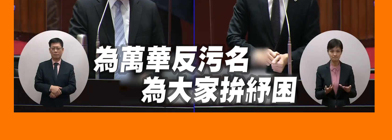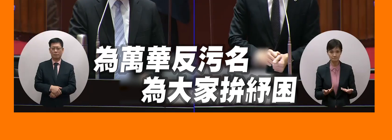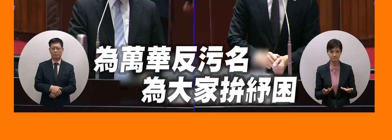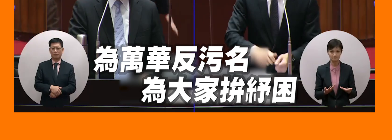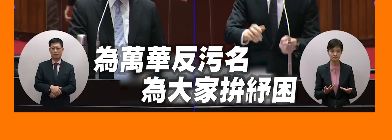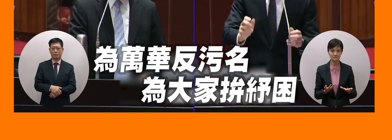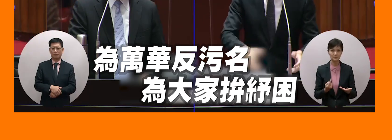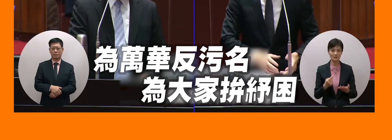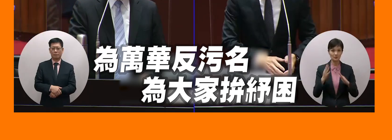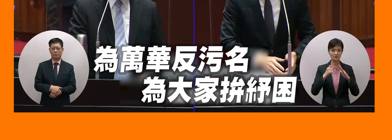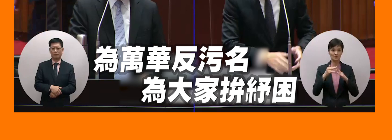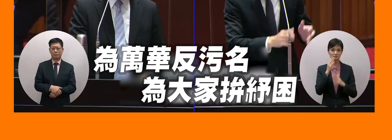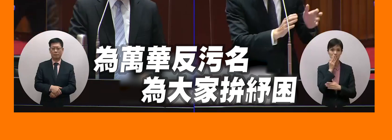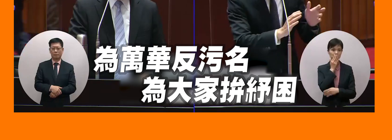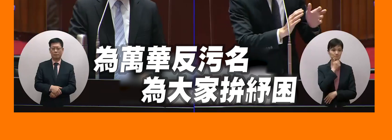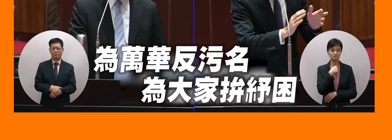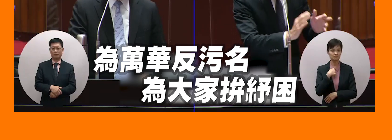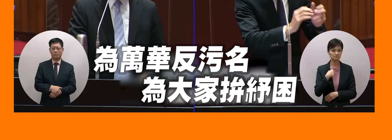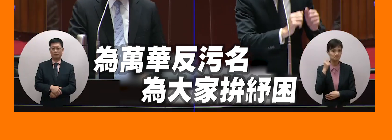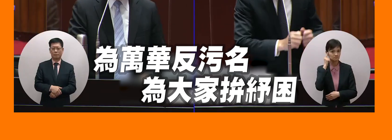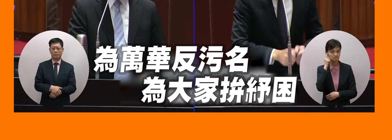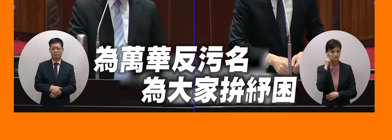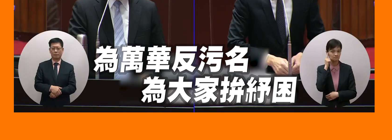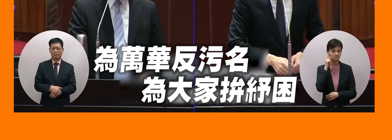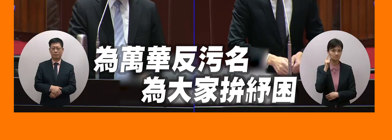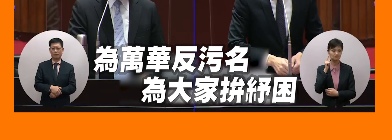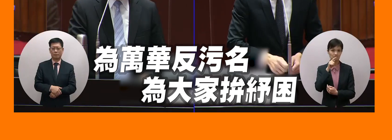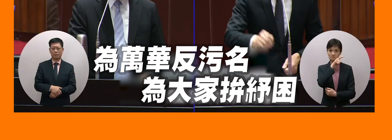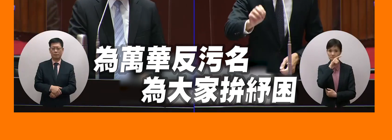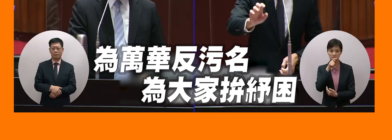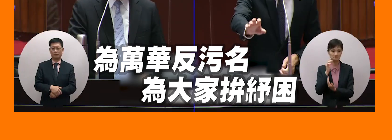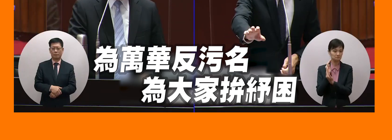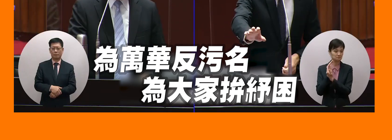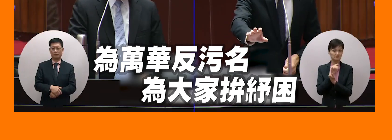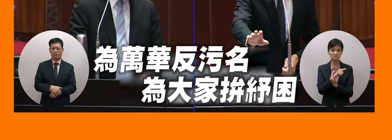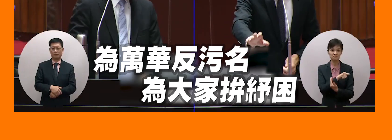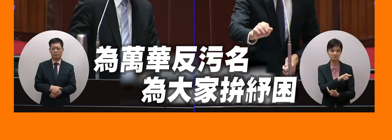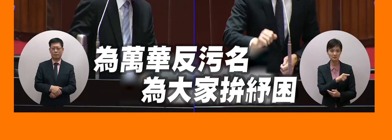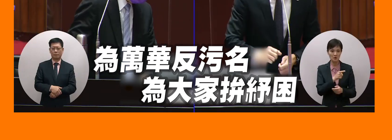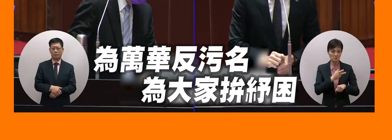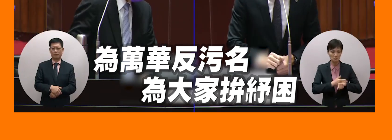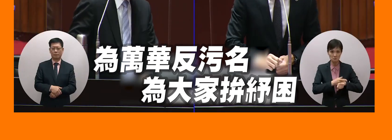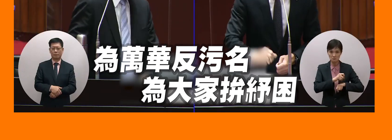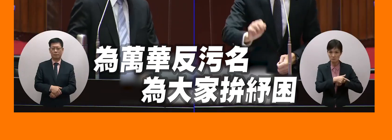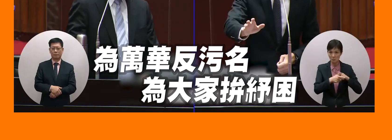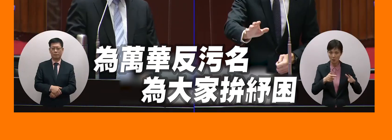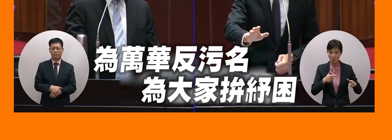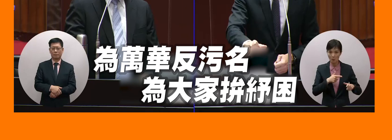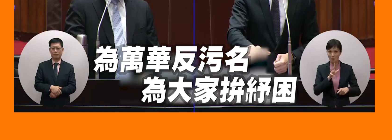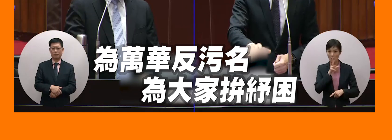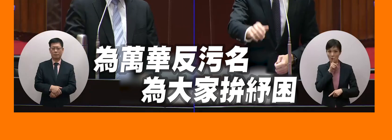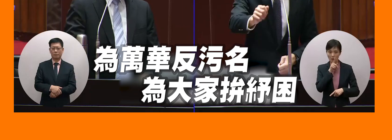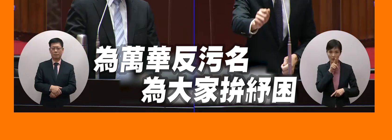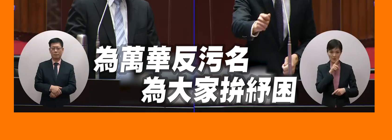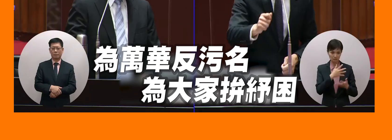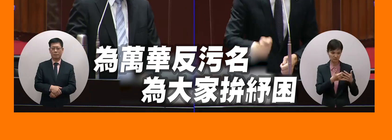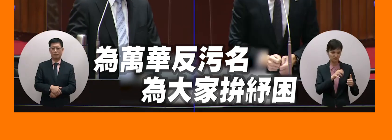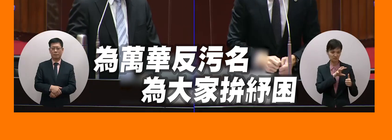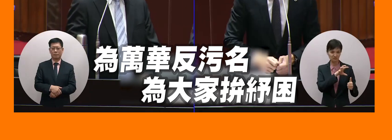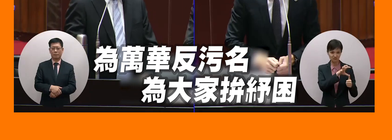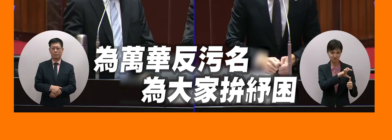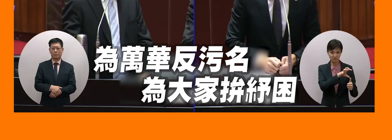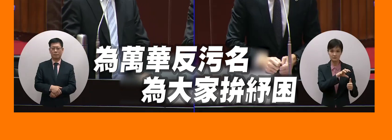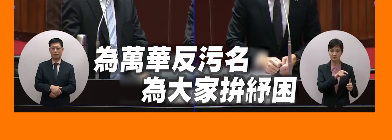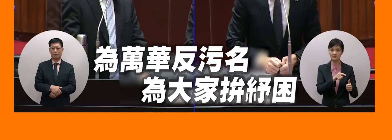這個中央知道一方便一方便用很多奇怪怪怪的方式去強迫學生回去譬如說把他的